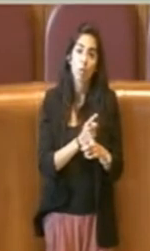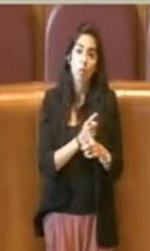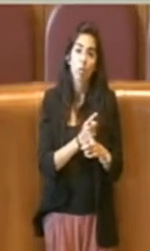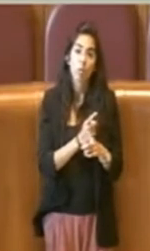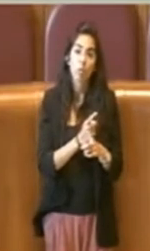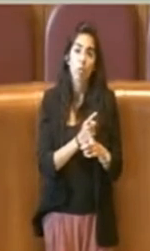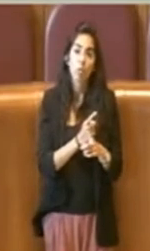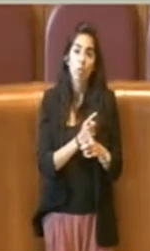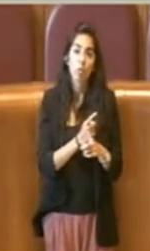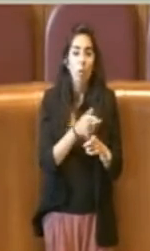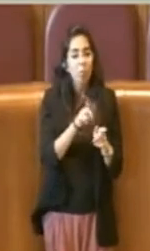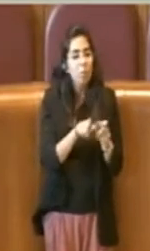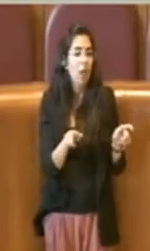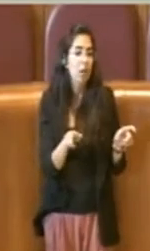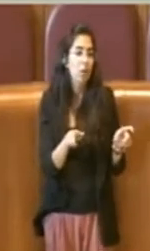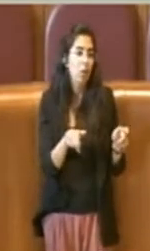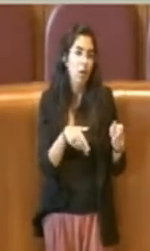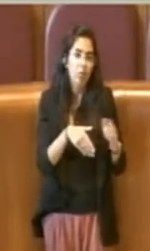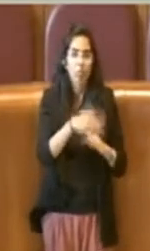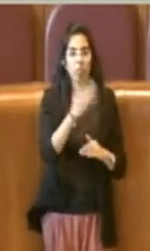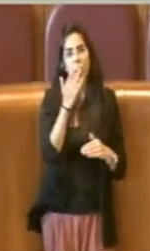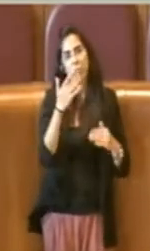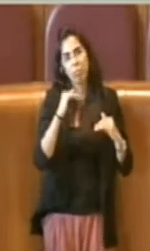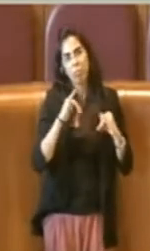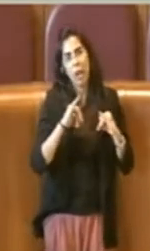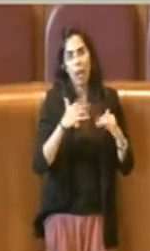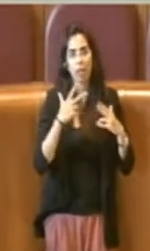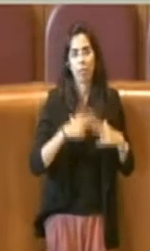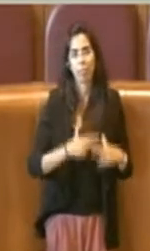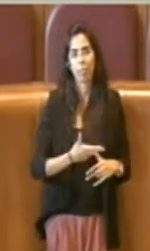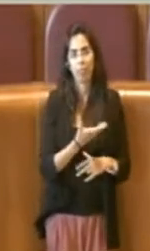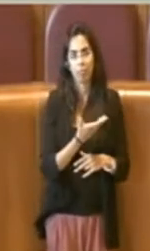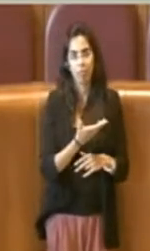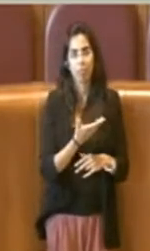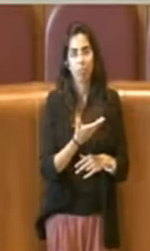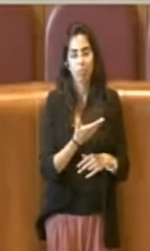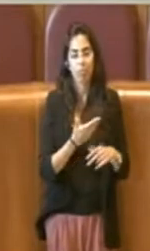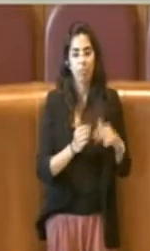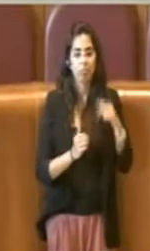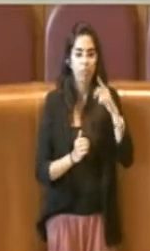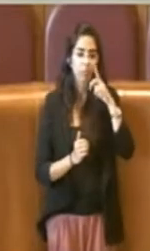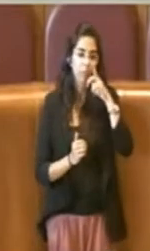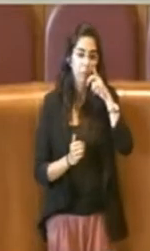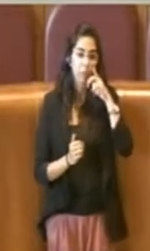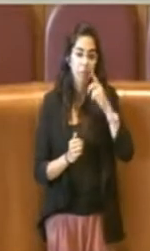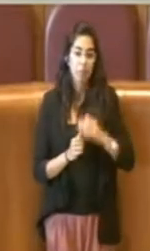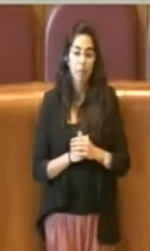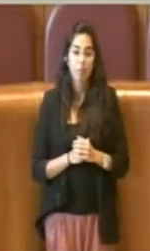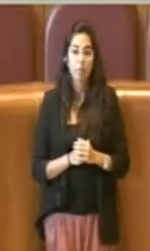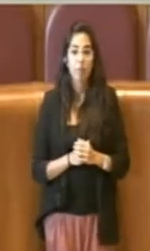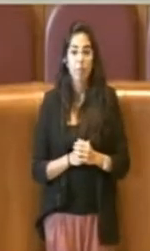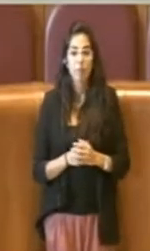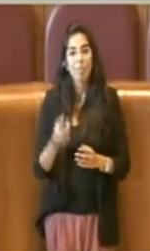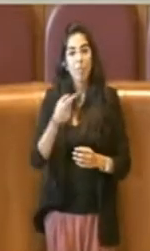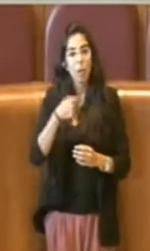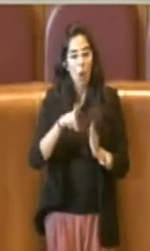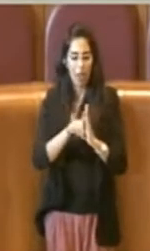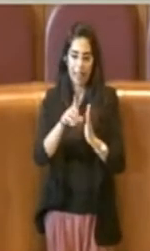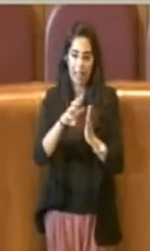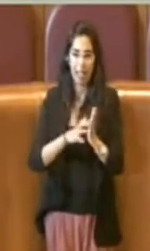partire per le vacanze estive gli utenti in maniera serena e tranquilla. Abbiamo approvato questa